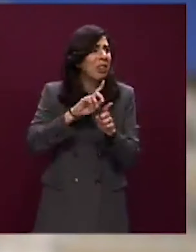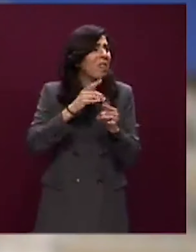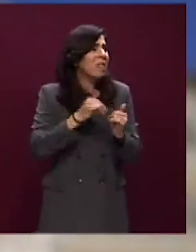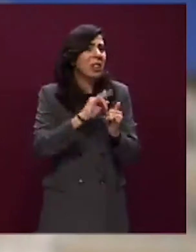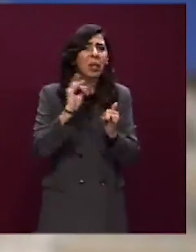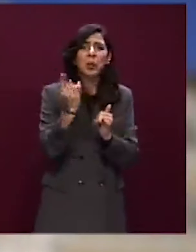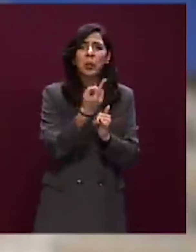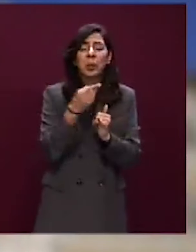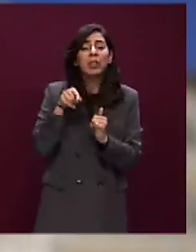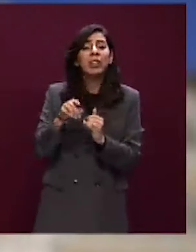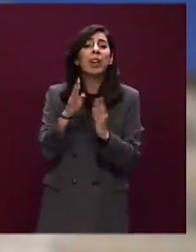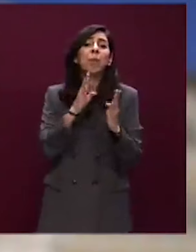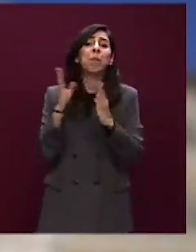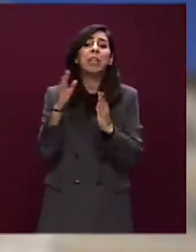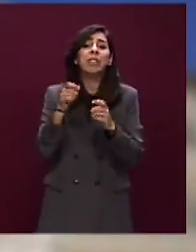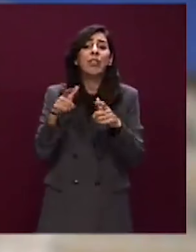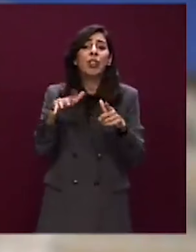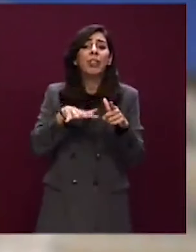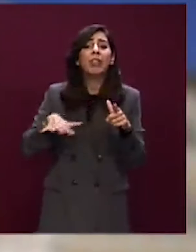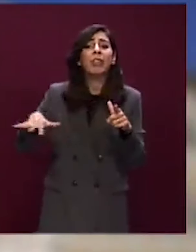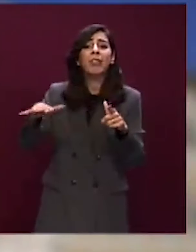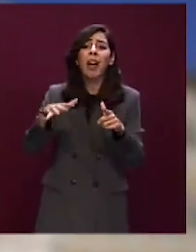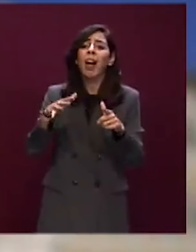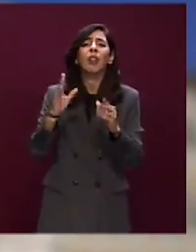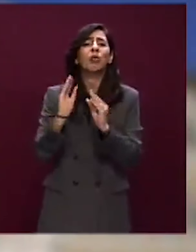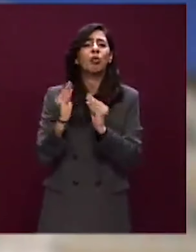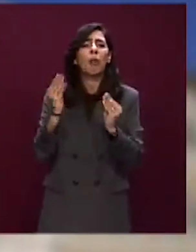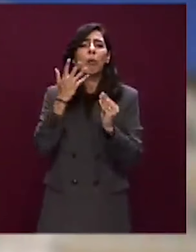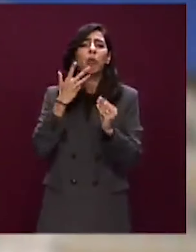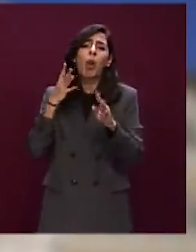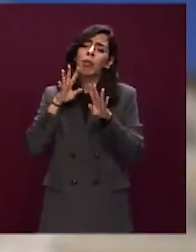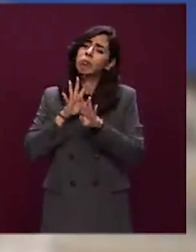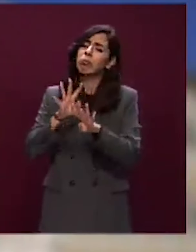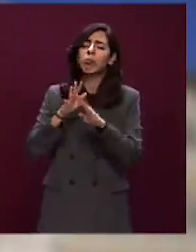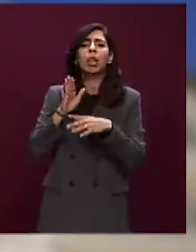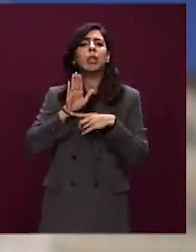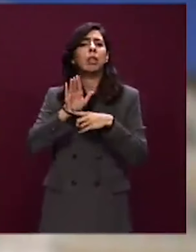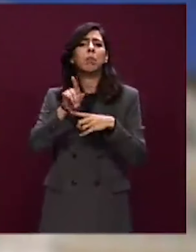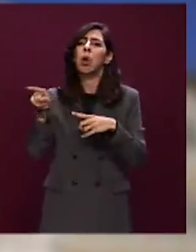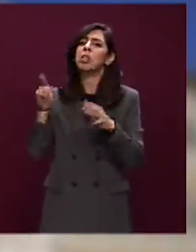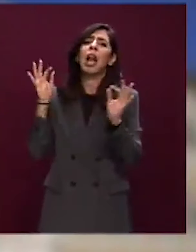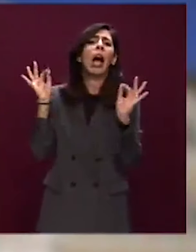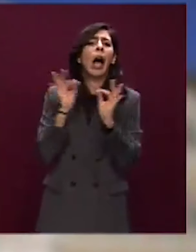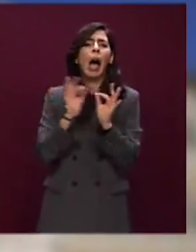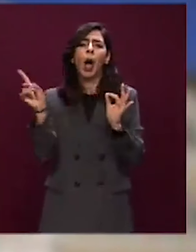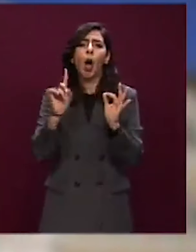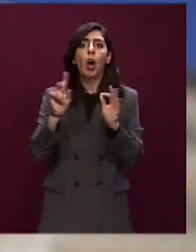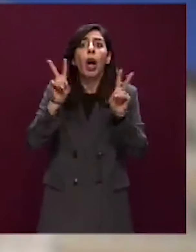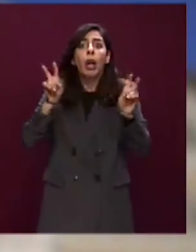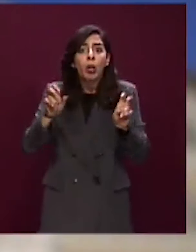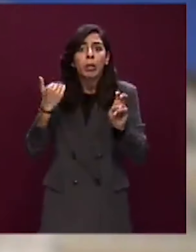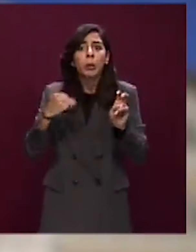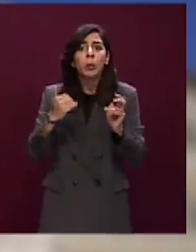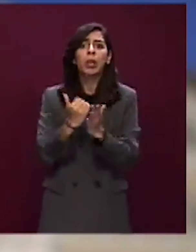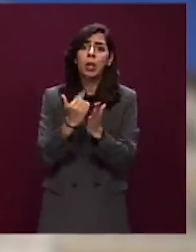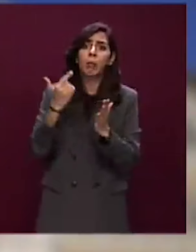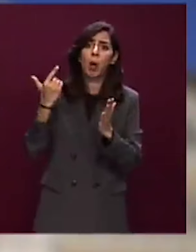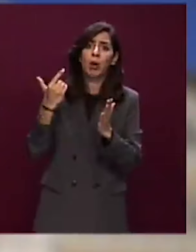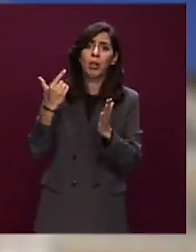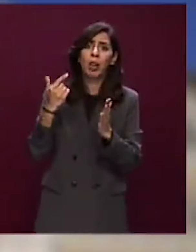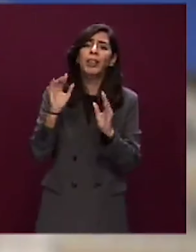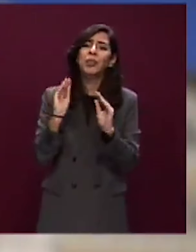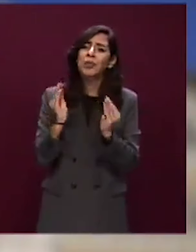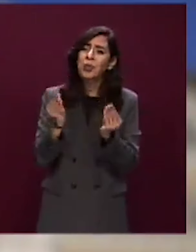ragazzi che volevano manifestare il loro dissenso su cose importanti, ragazzini delle